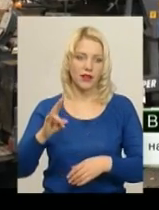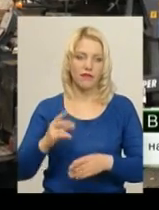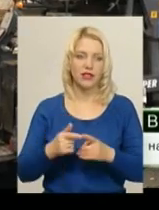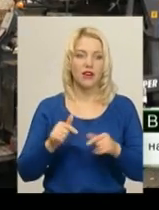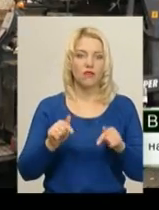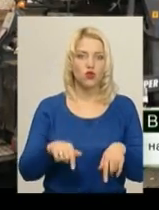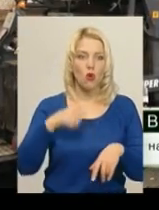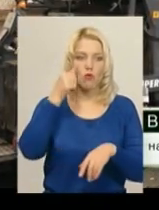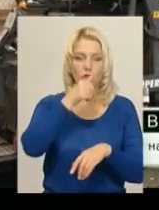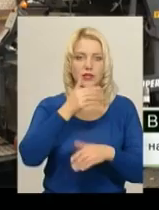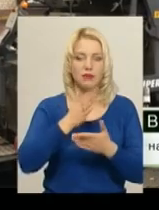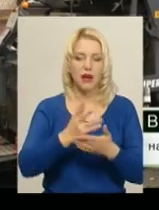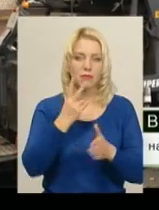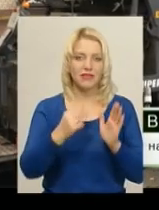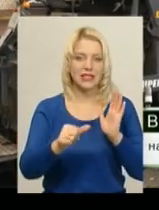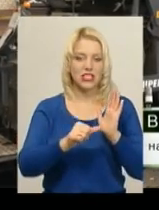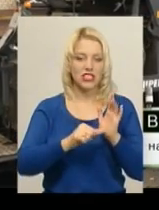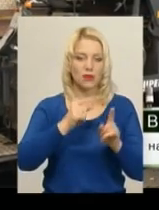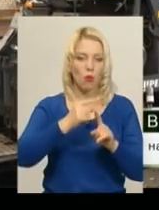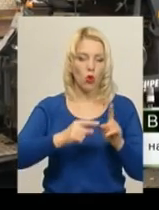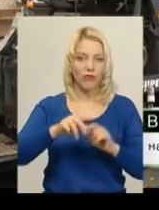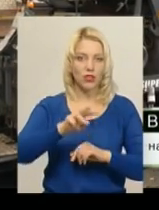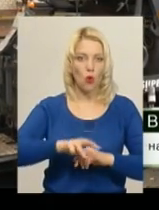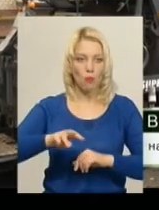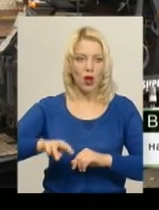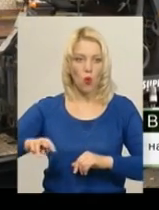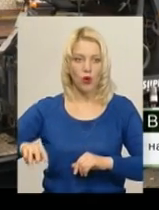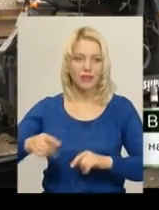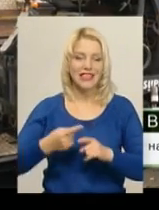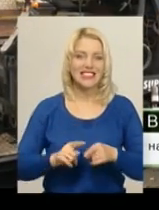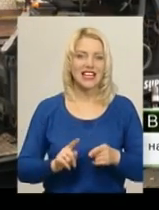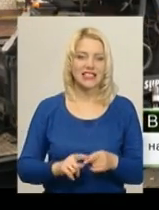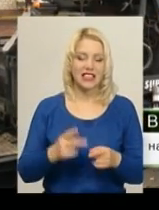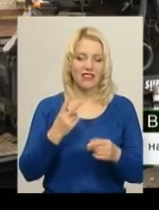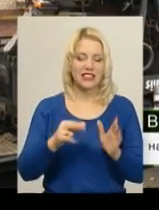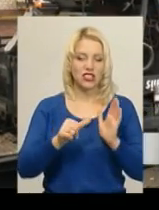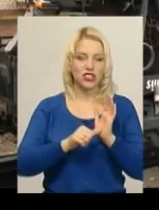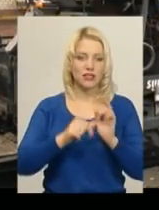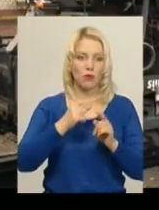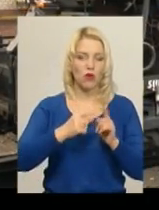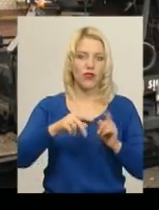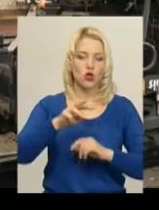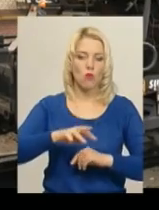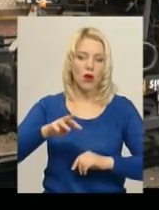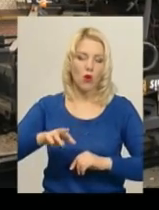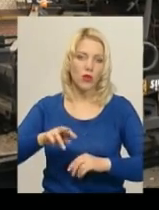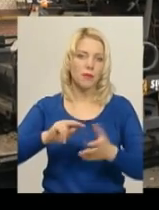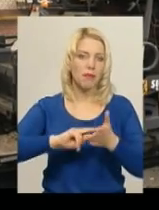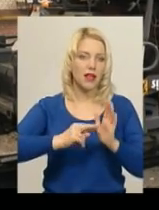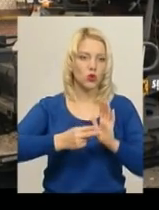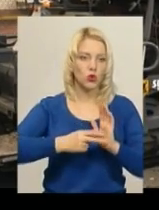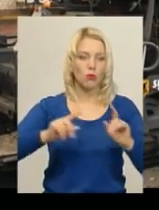маємо 26,5 мільйонів, за ці 26,5 мільйонів плануємо